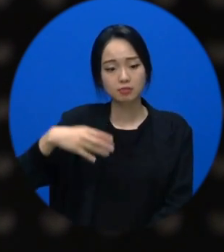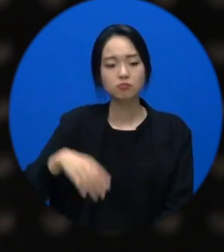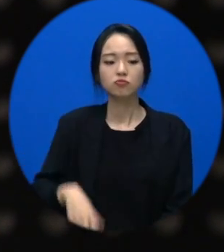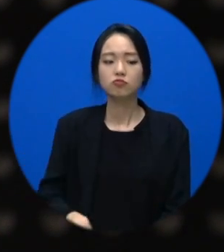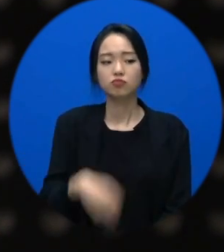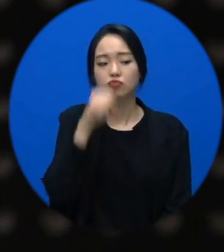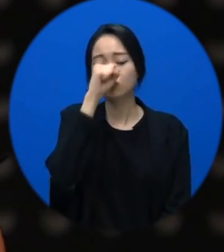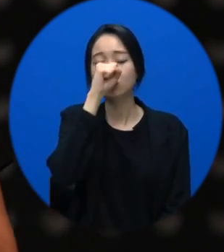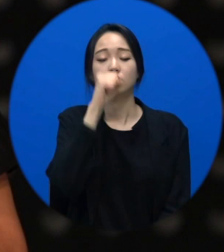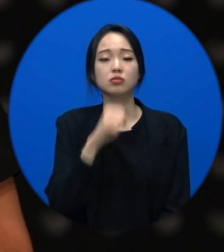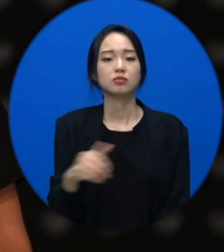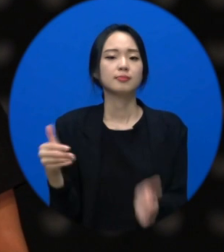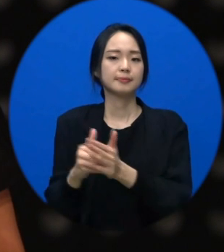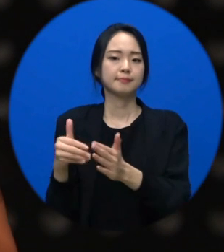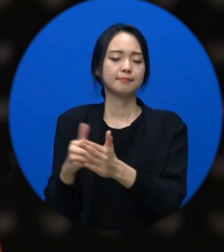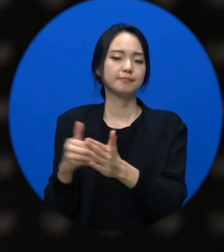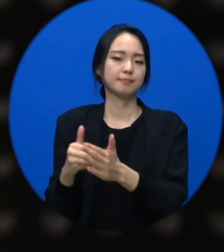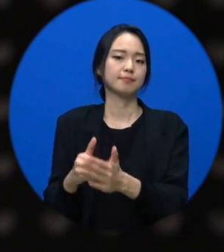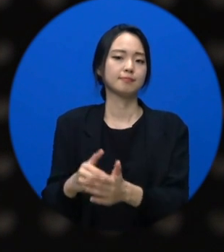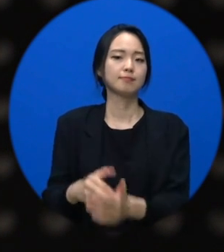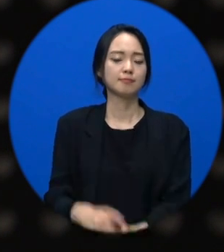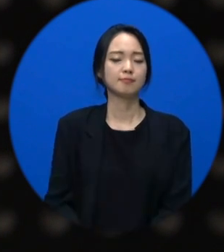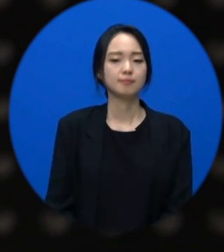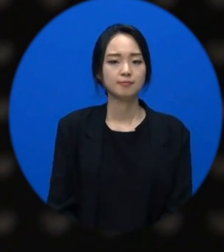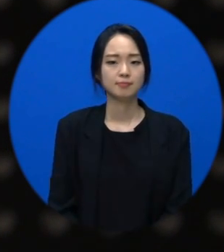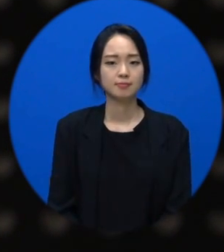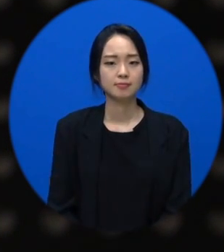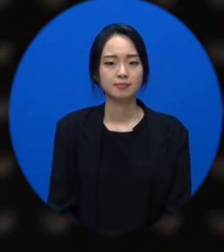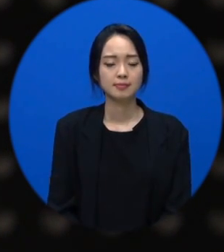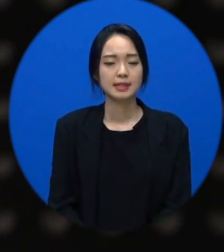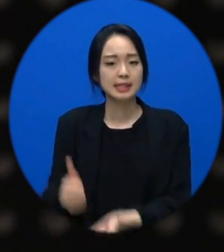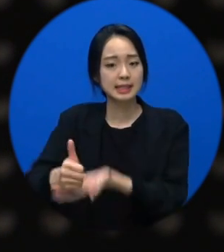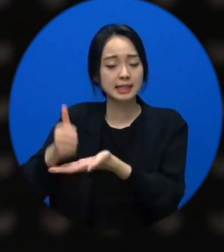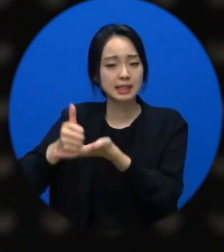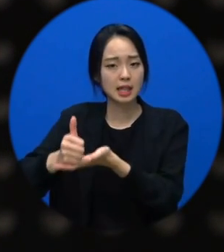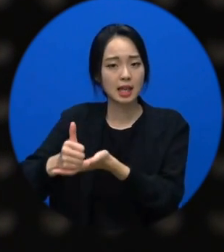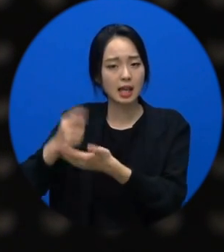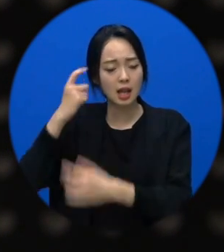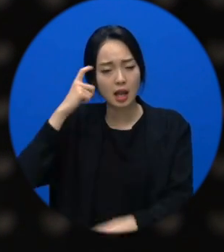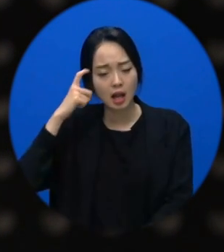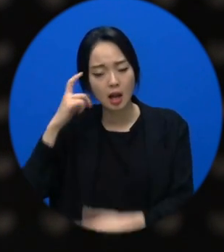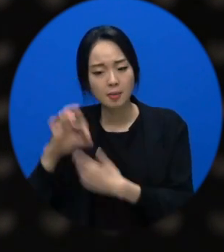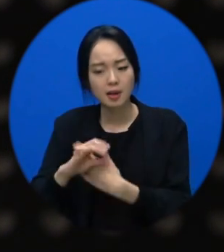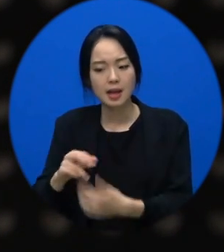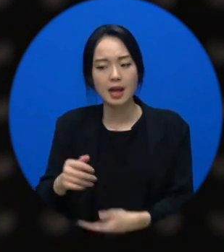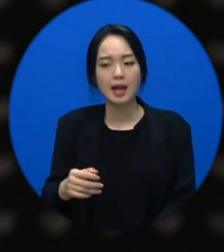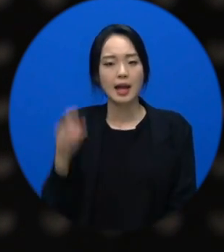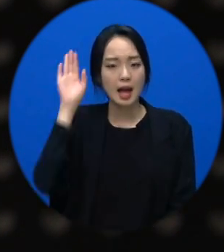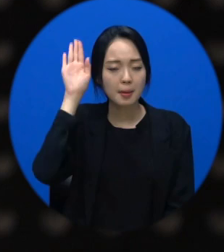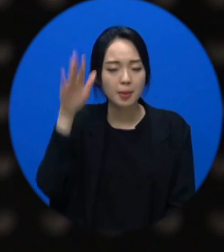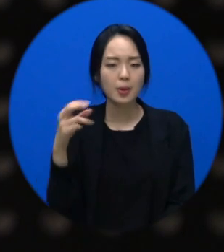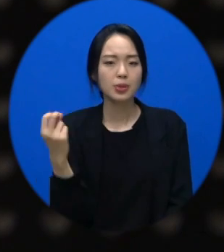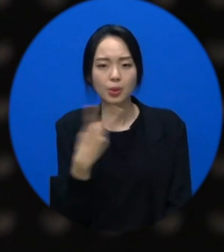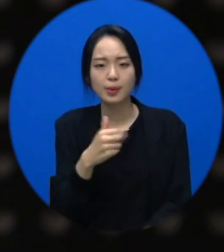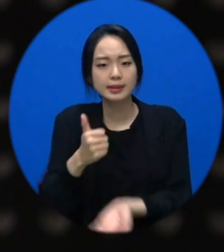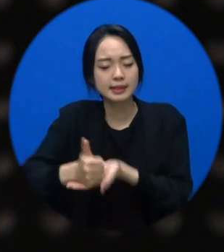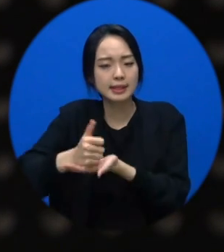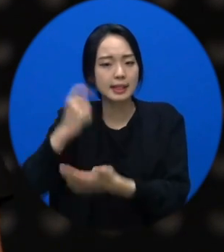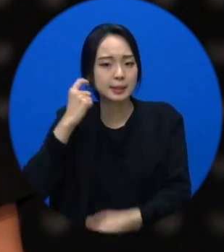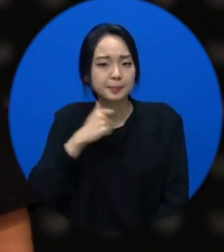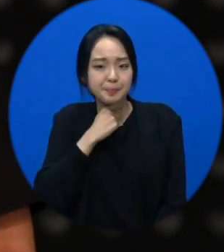두면 그 다음엔 칭찬을 받으려고 나는 또 뭔가를 해요. 내 의지와 다르게 그러지 말자고요.